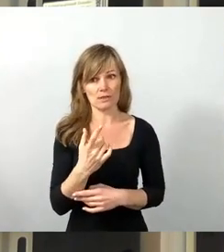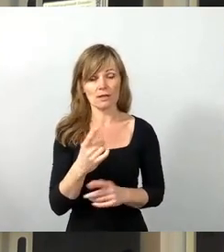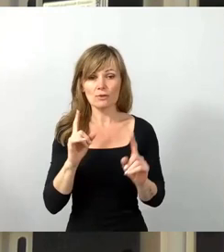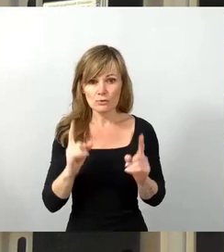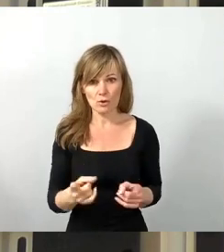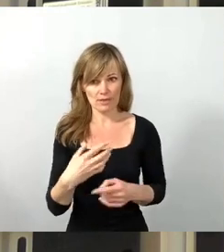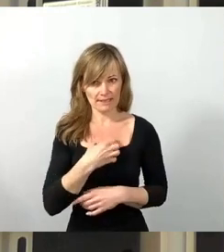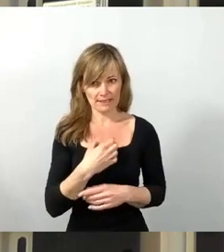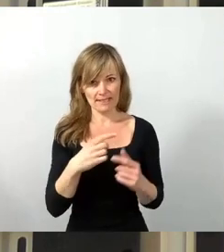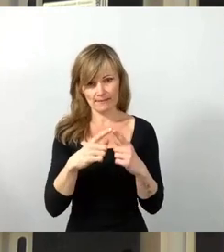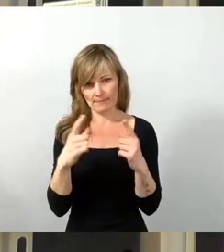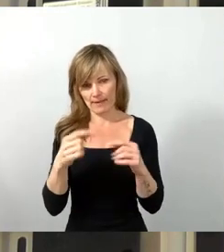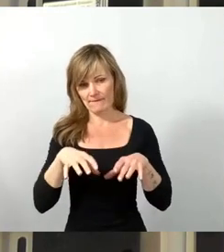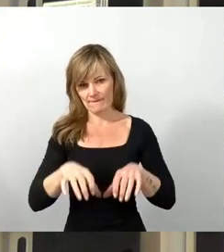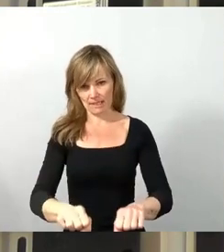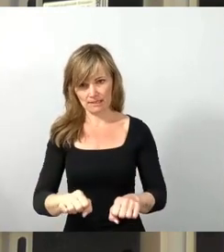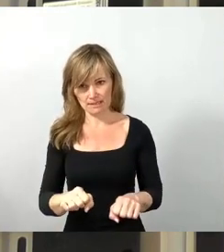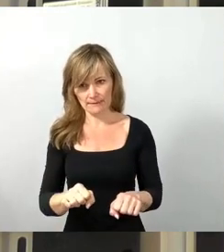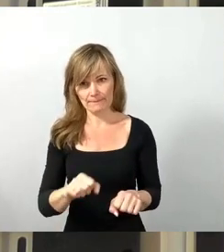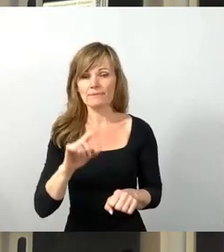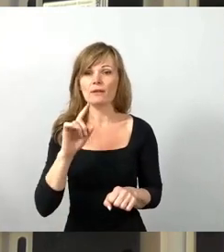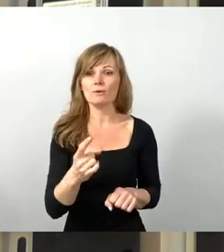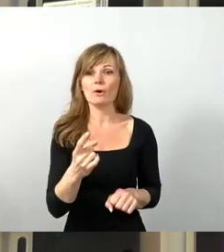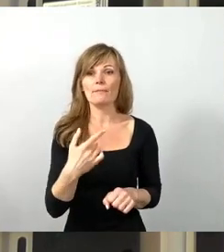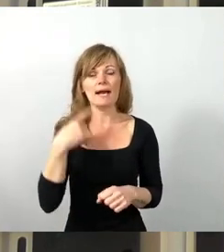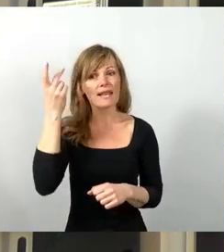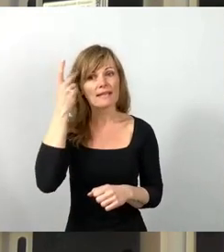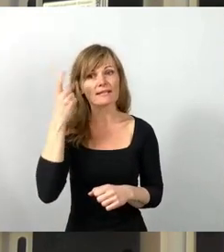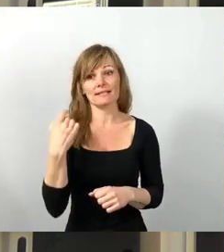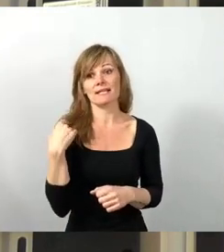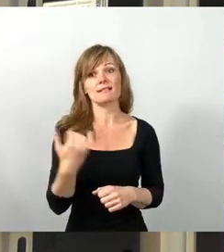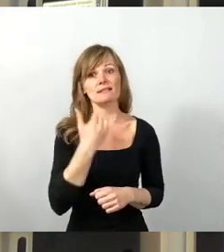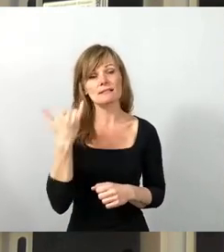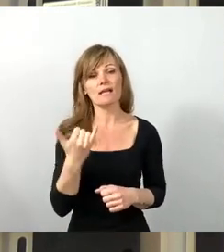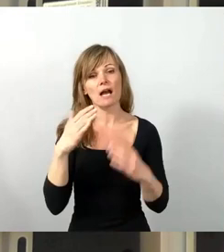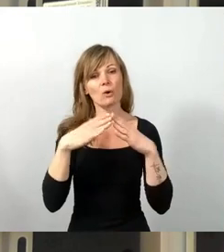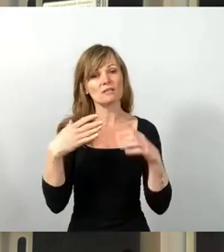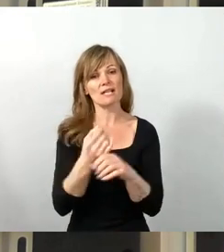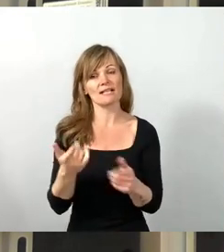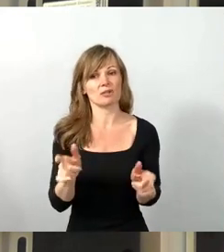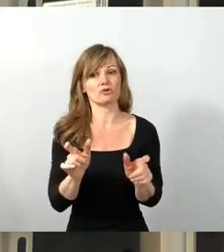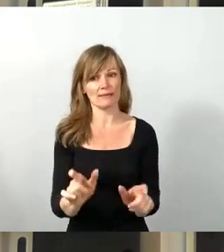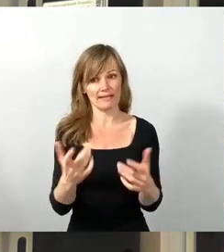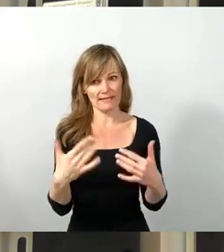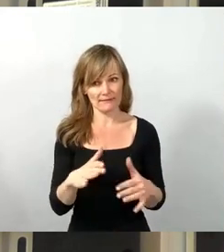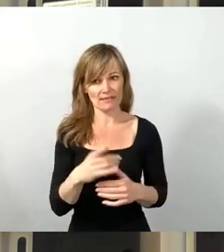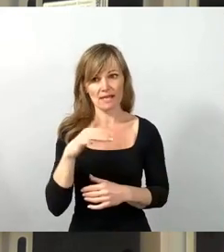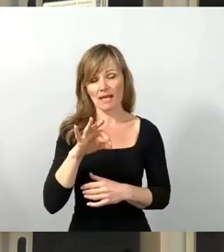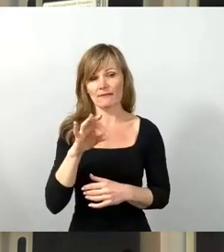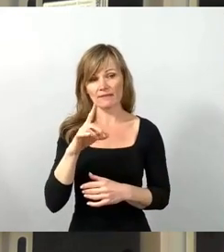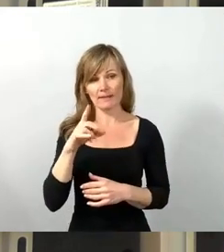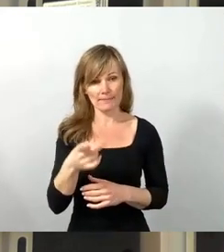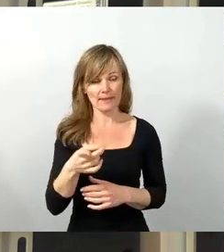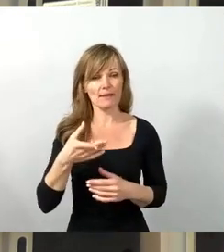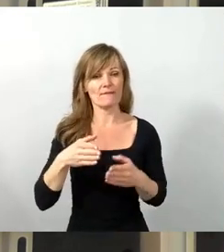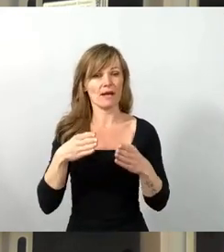festhalten. Ich möchte mich auch noch einmal daran erinnern, als wir letztes Jahr die Haushaltssperre hatten, war die FDP-Fraktion eine der